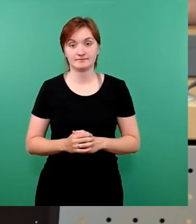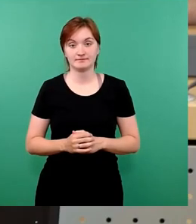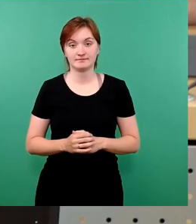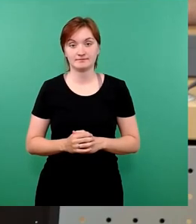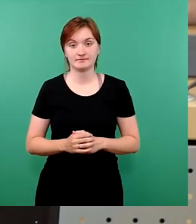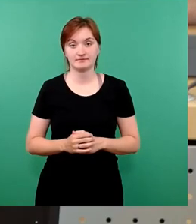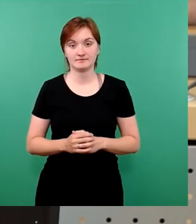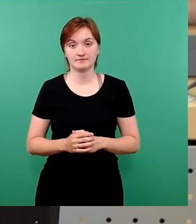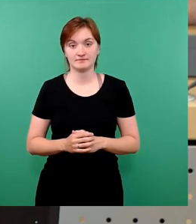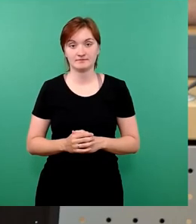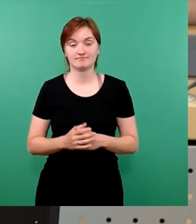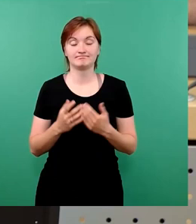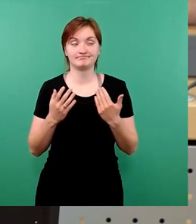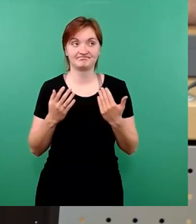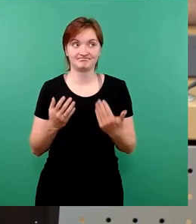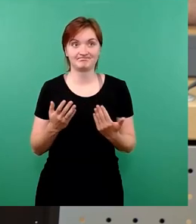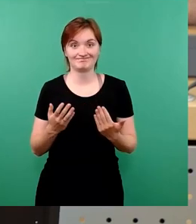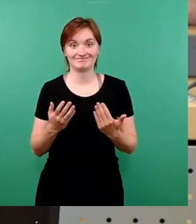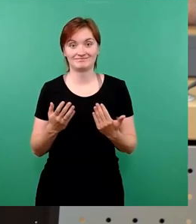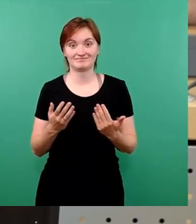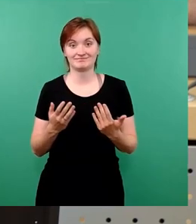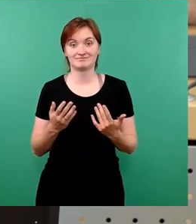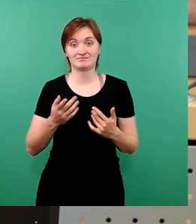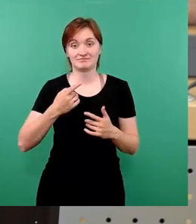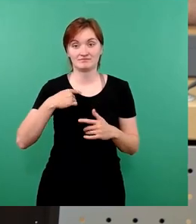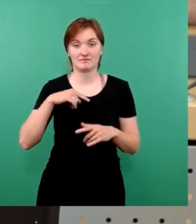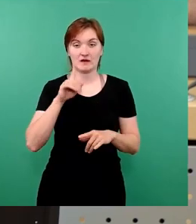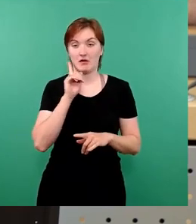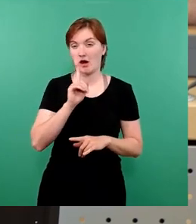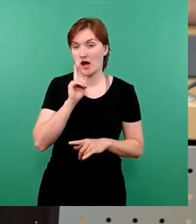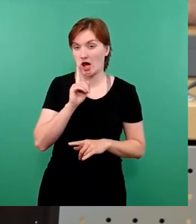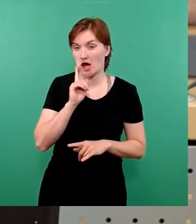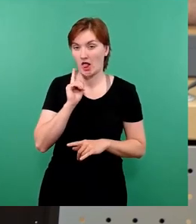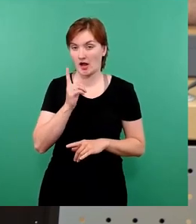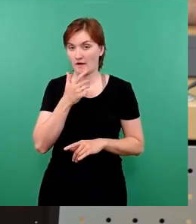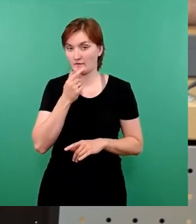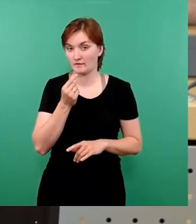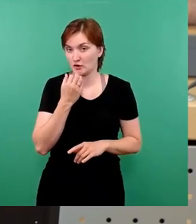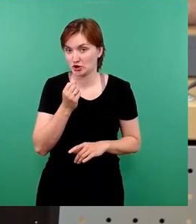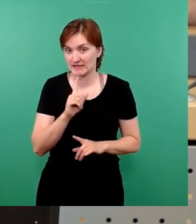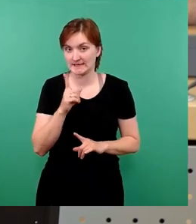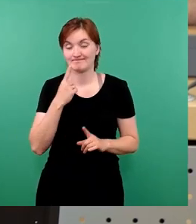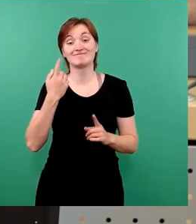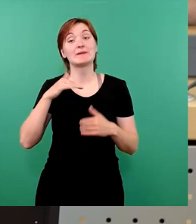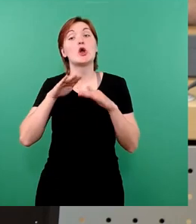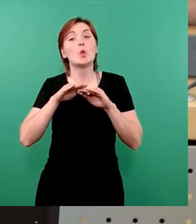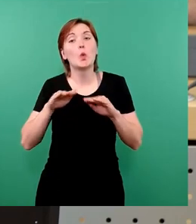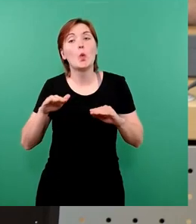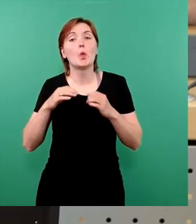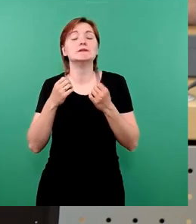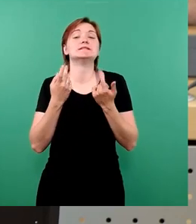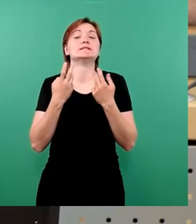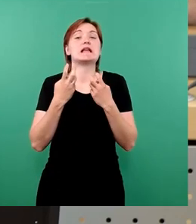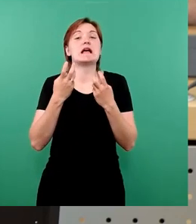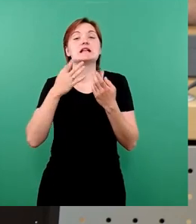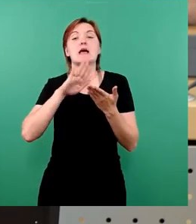Also wir wollen mal nicht gar so sehr flunkern. Es gibt einen Grundsatzbeschluss des Stadtrates, dass